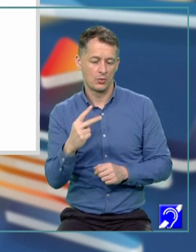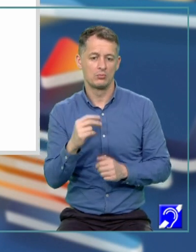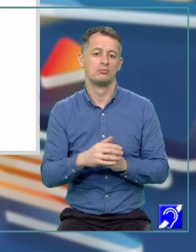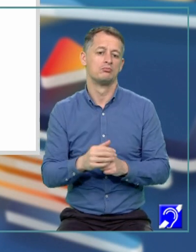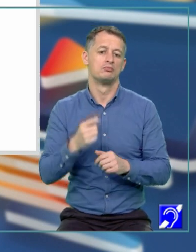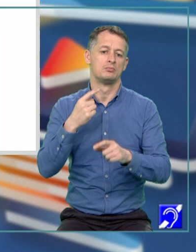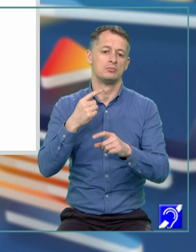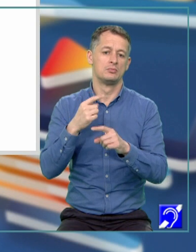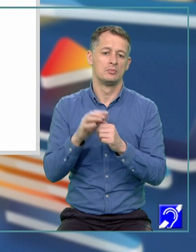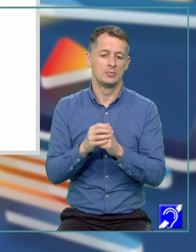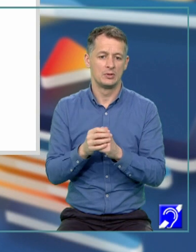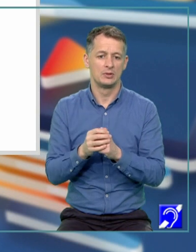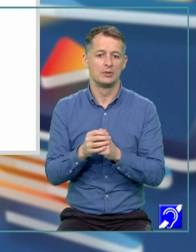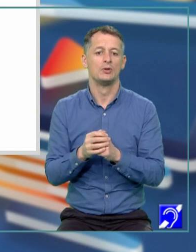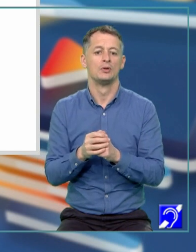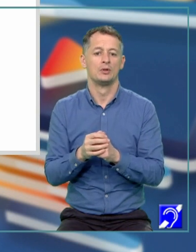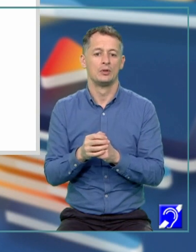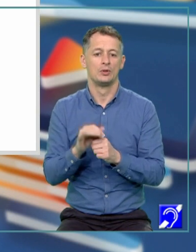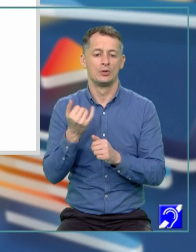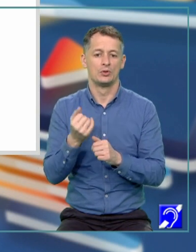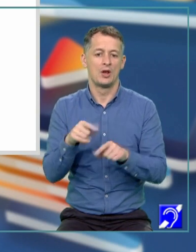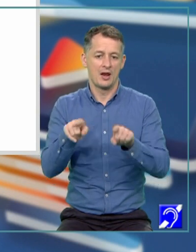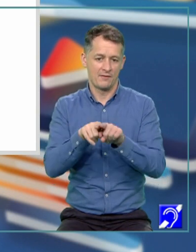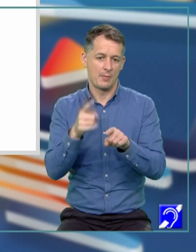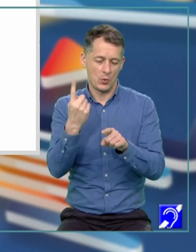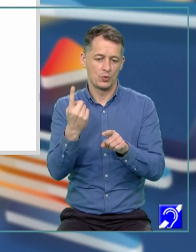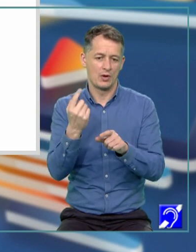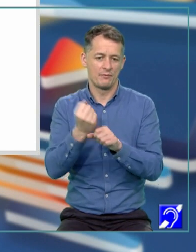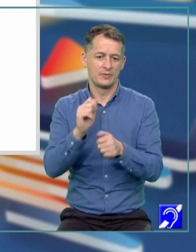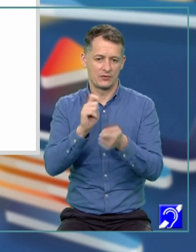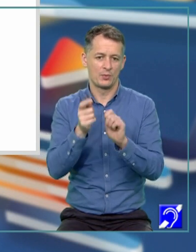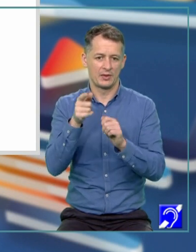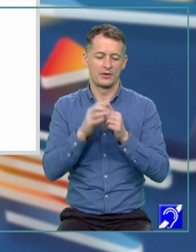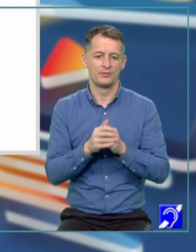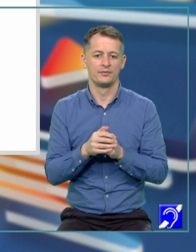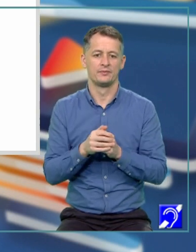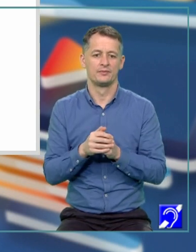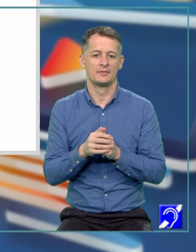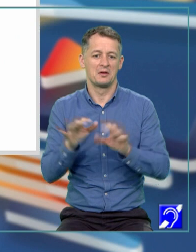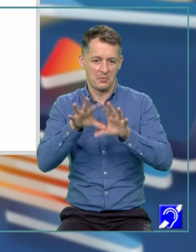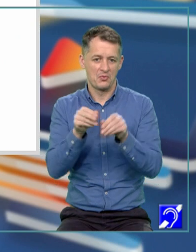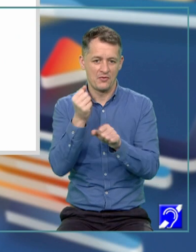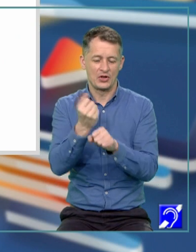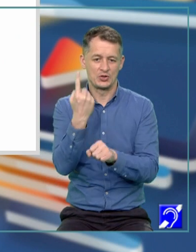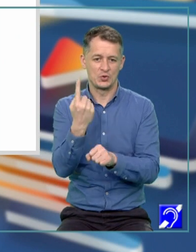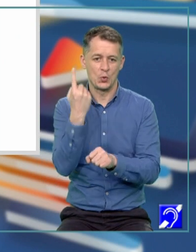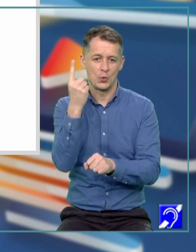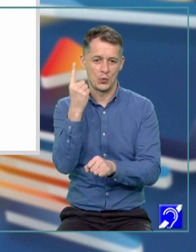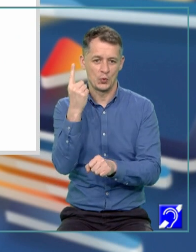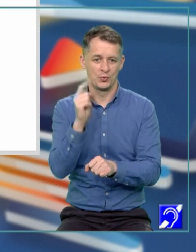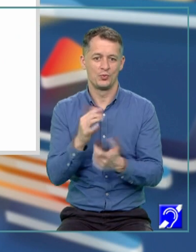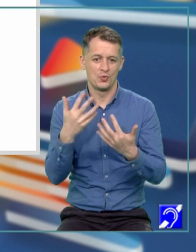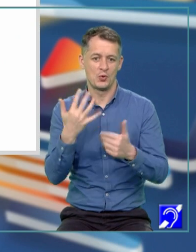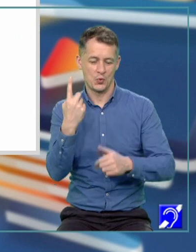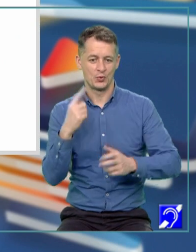de calcul ca 2 înmulțit cu 1 pe 2. Bine, ăsta totul nu face, da? X pătrat minus